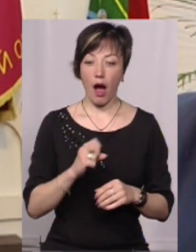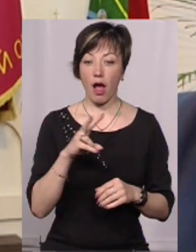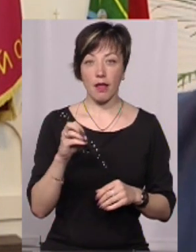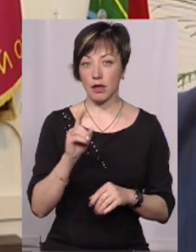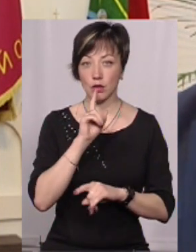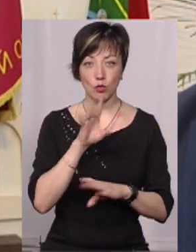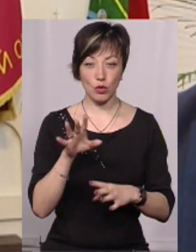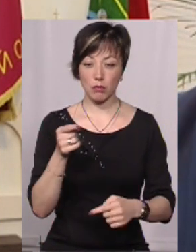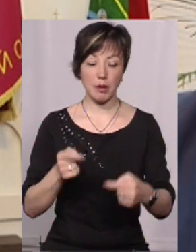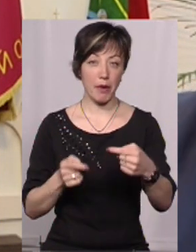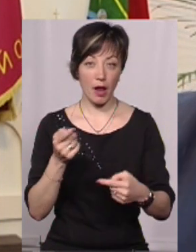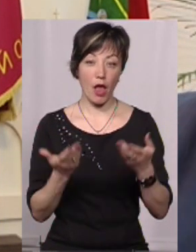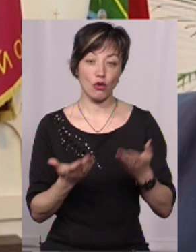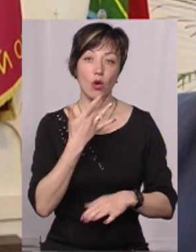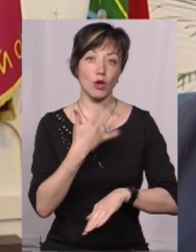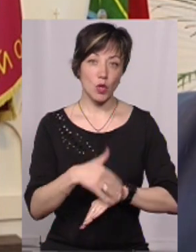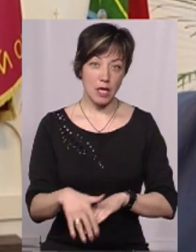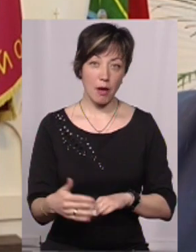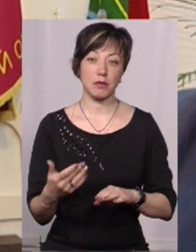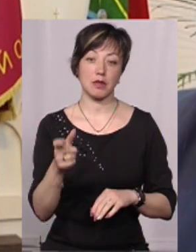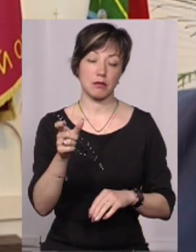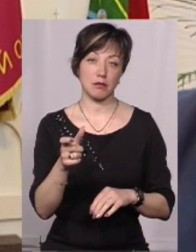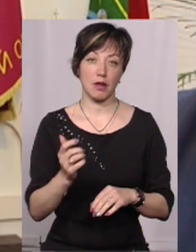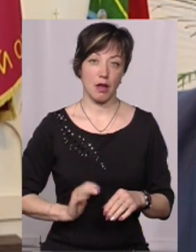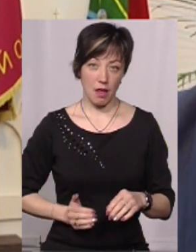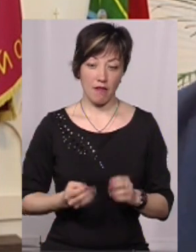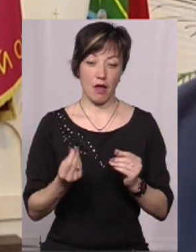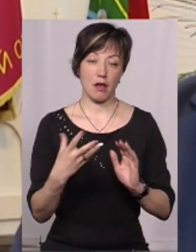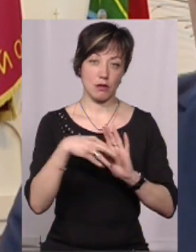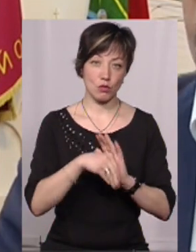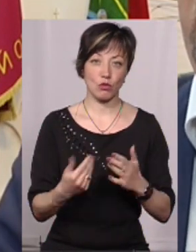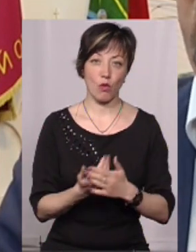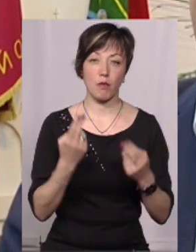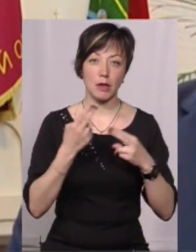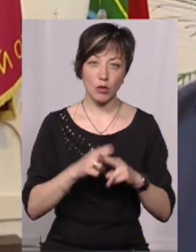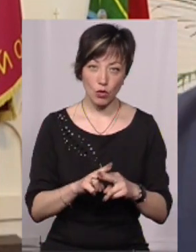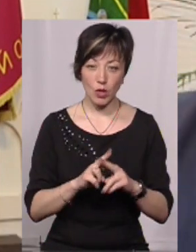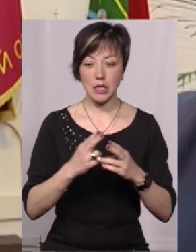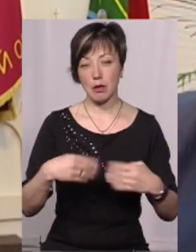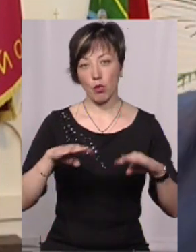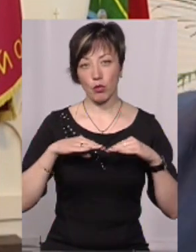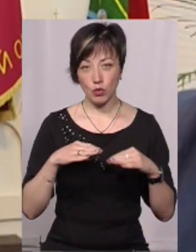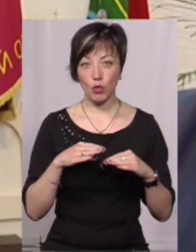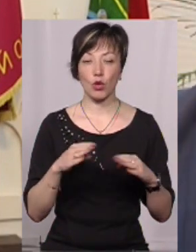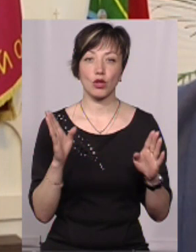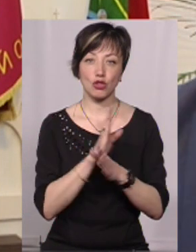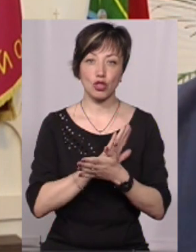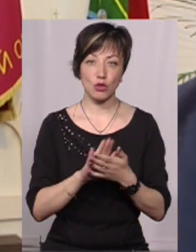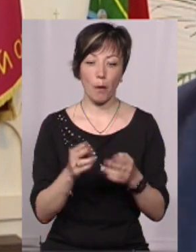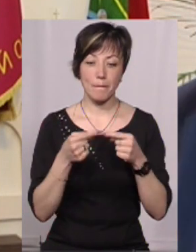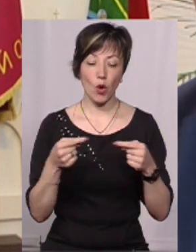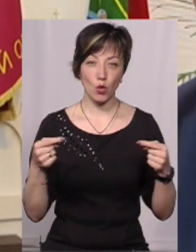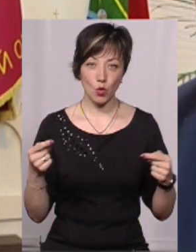будемо заперечувати, якщо іноземний інвестор прийде з новими технологіями, запропонує екологічну продукцію